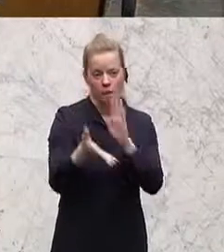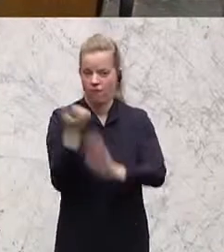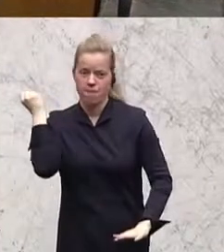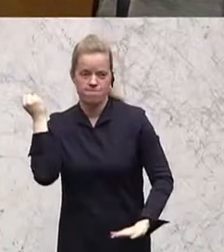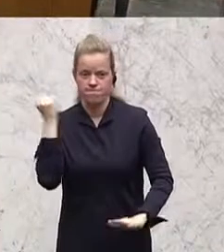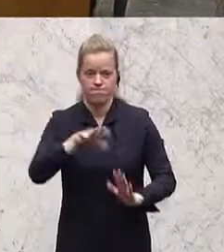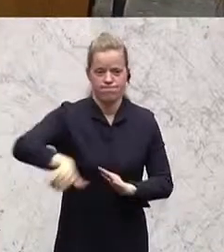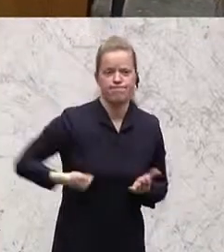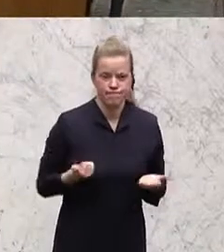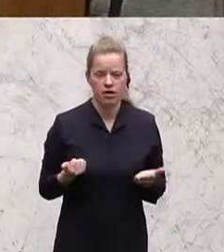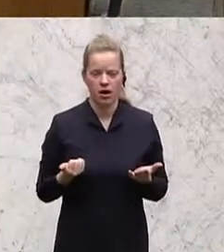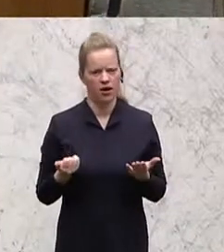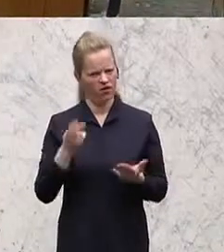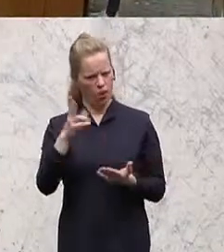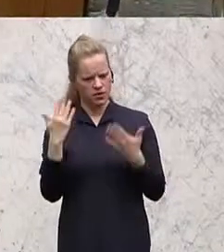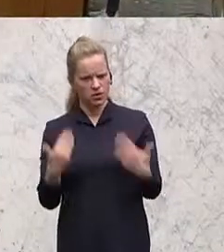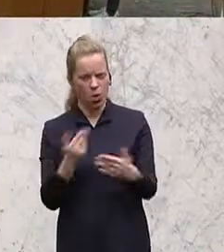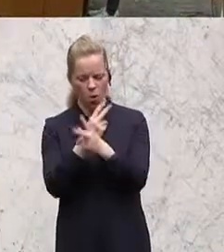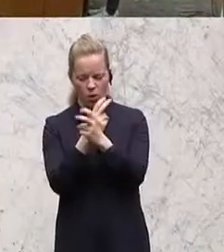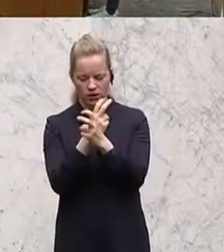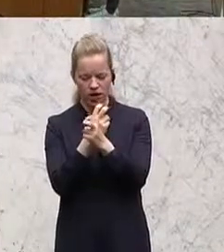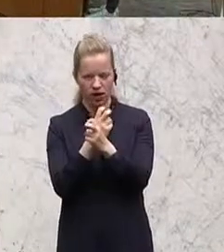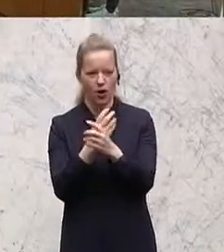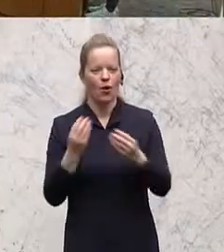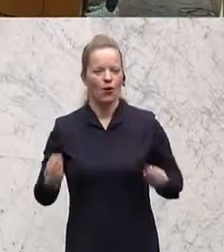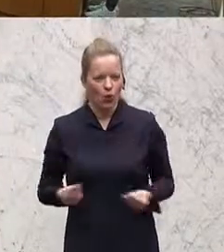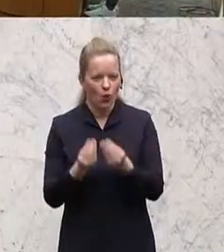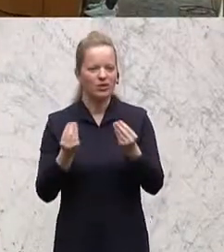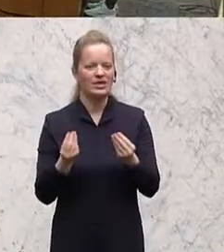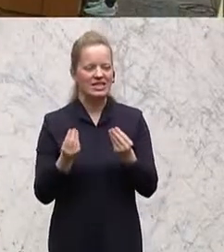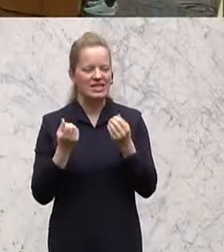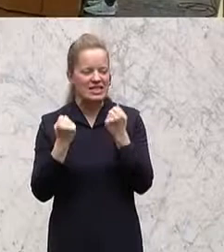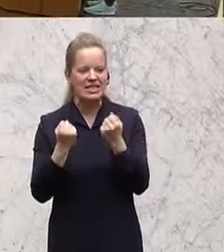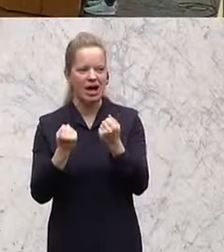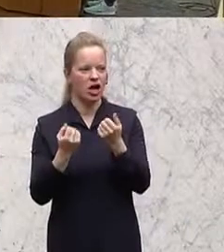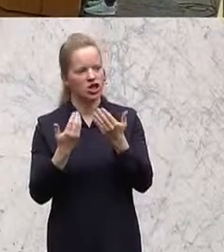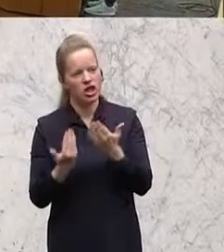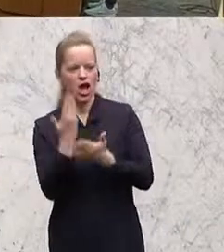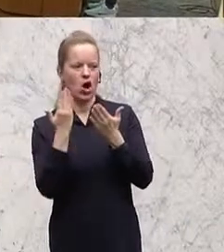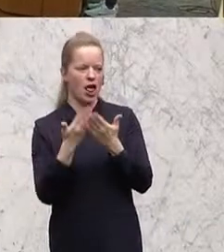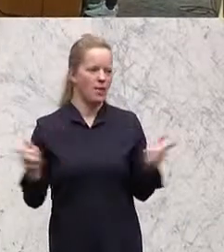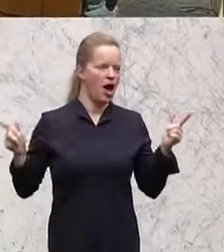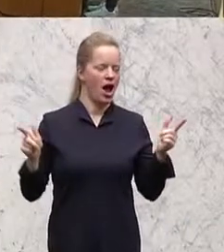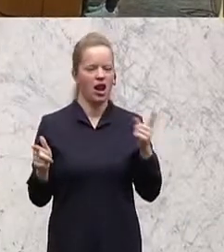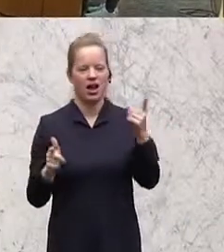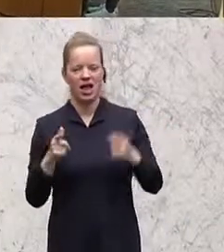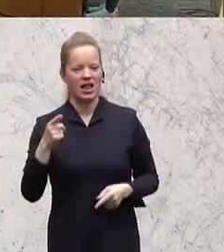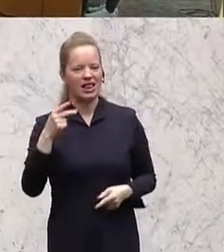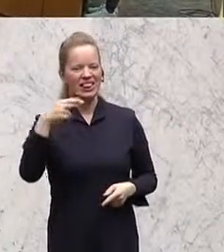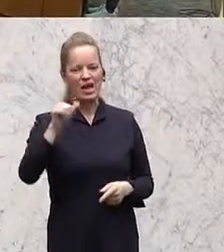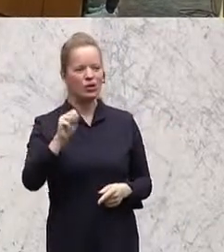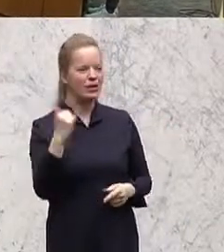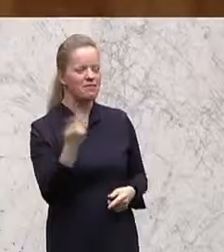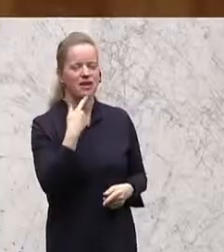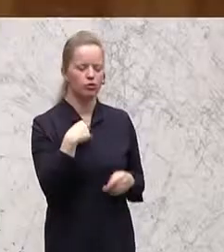Warum ist denn das in Österreich so? Das muss ganz sicher dieser neoliberale Sparzwang sein. Die Neos, die sagen ja auch immer, wir müssen überall sparen und so weiter.